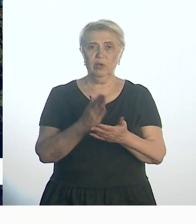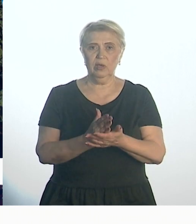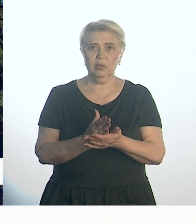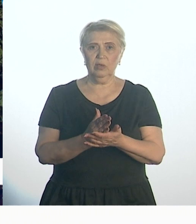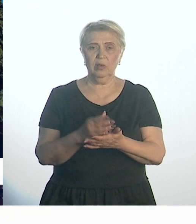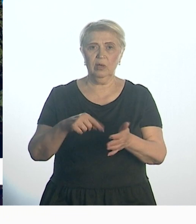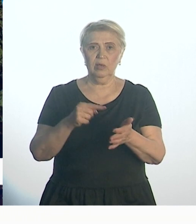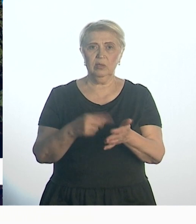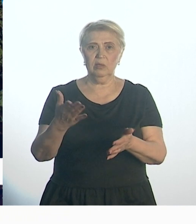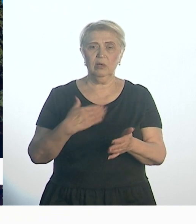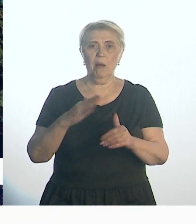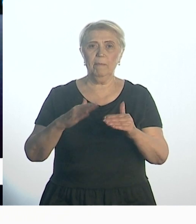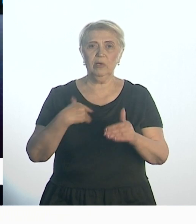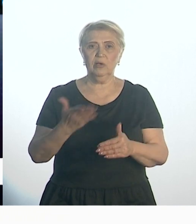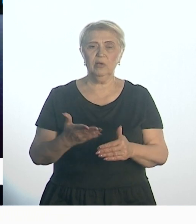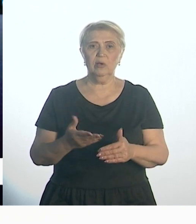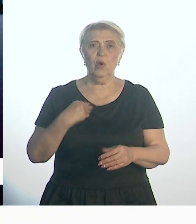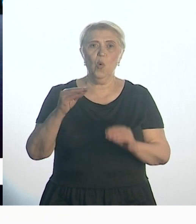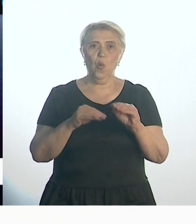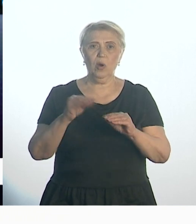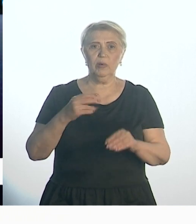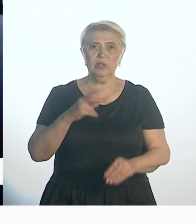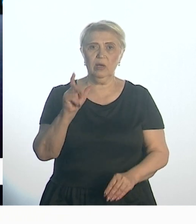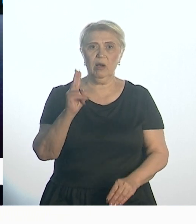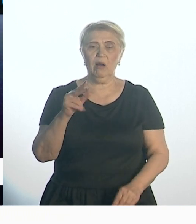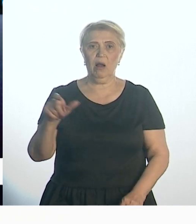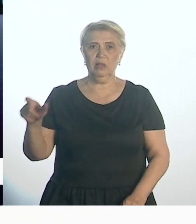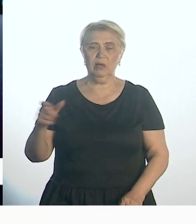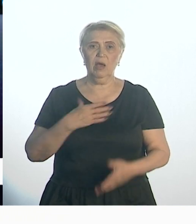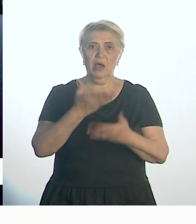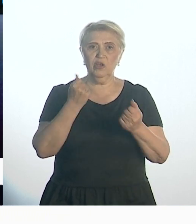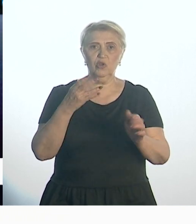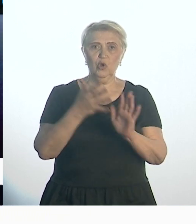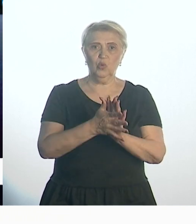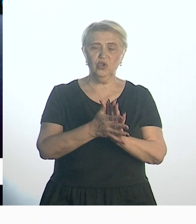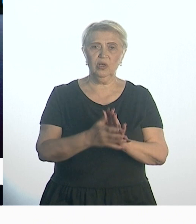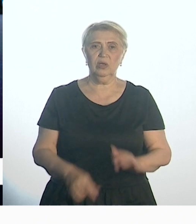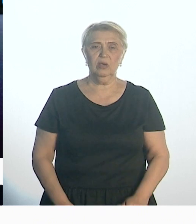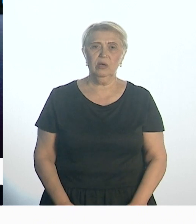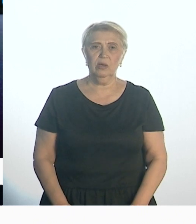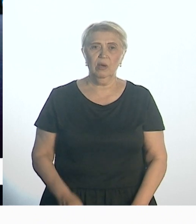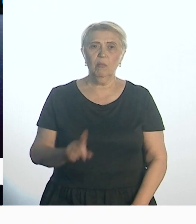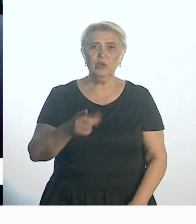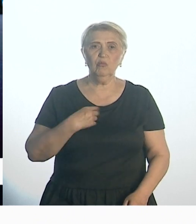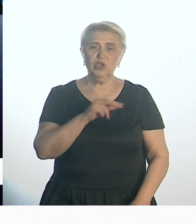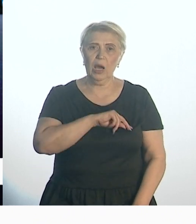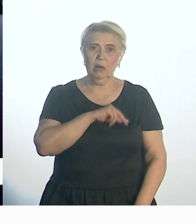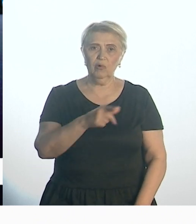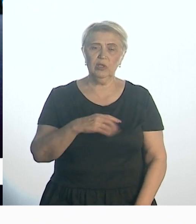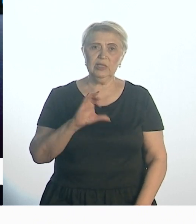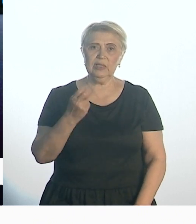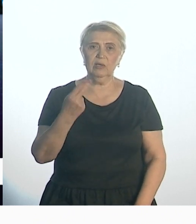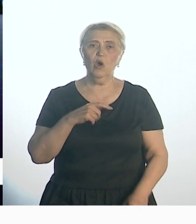Центры практически у нас укомплектованы кадрами, у нас нет текучки, потому что работа с